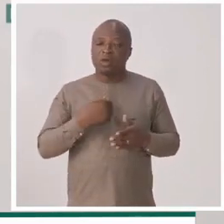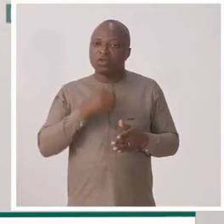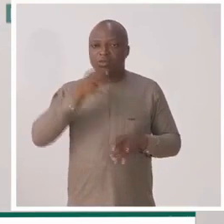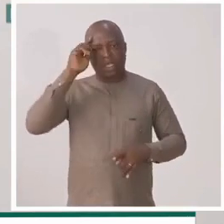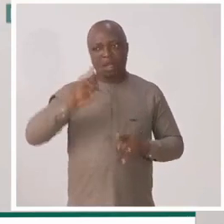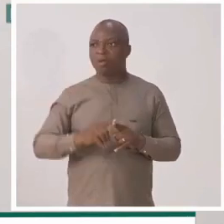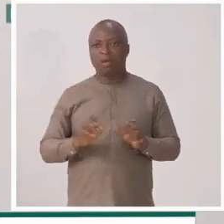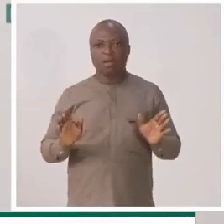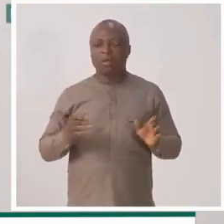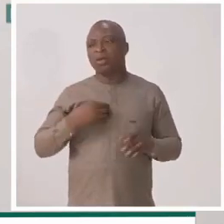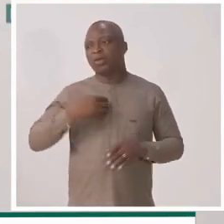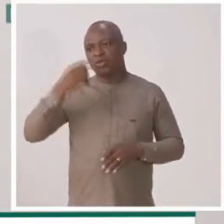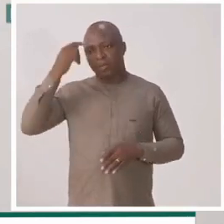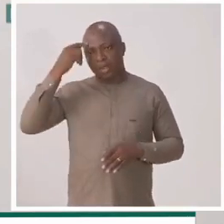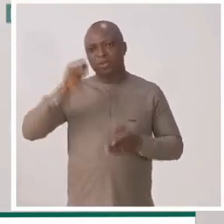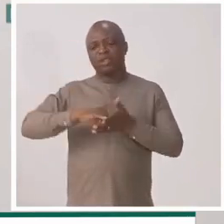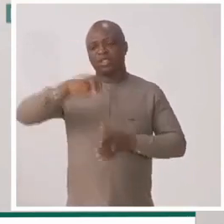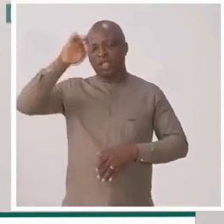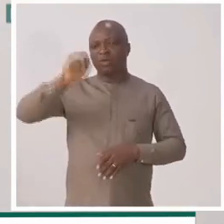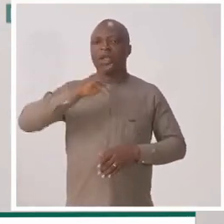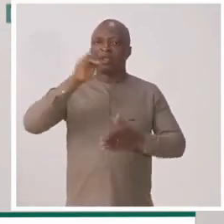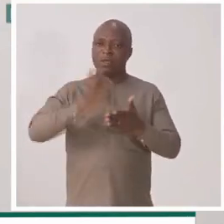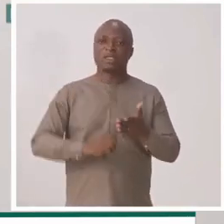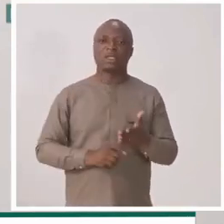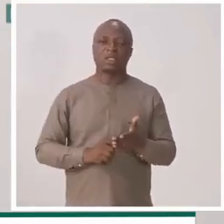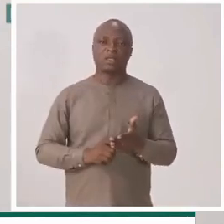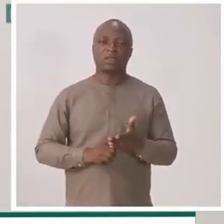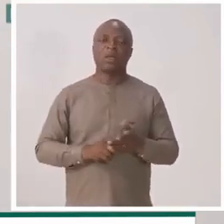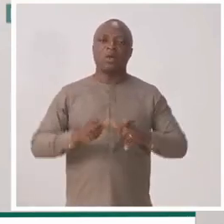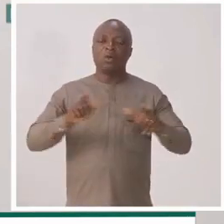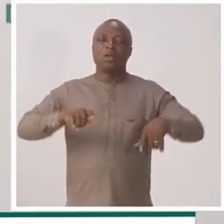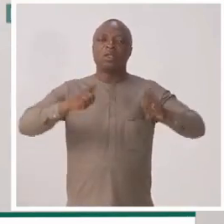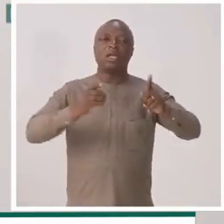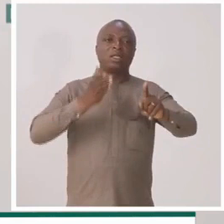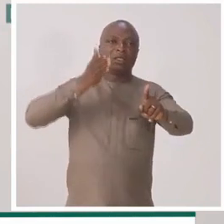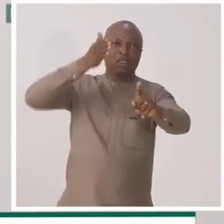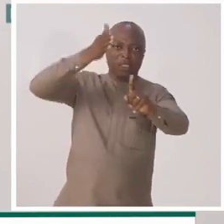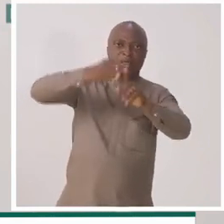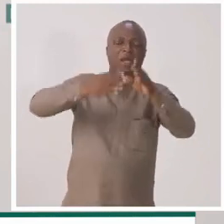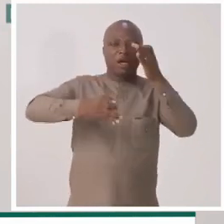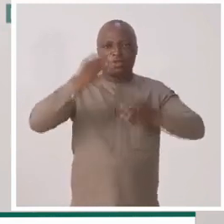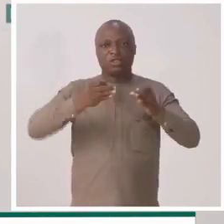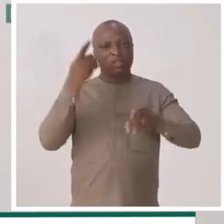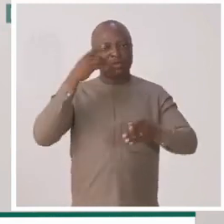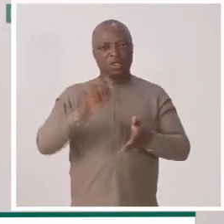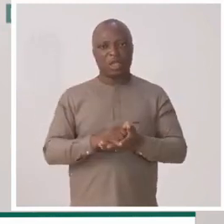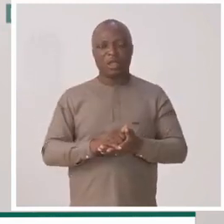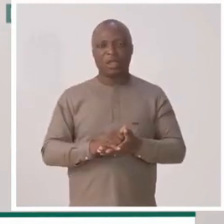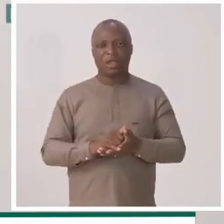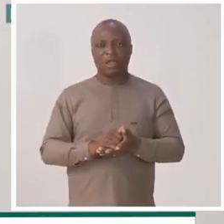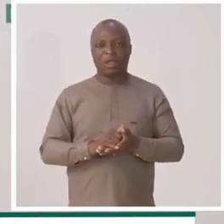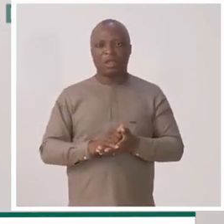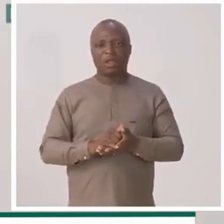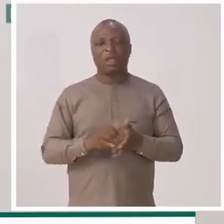vous dites, « Moi, je ne suis pas d'accord, je pense que ça devrait être prescrit. » Au lieu d'aller directement en justice pour ça,